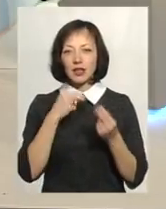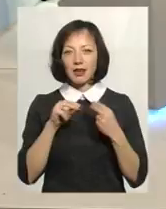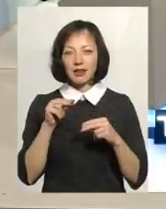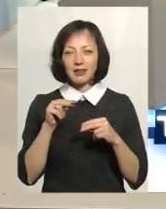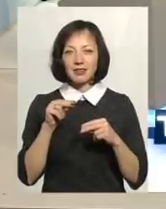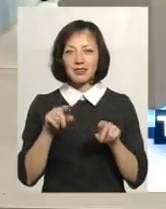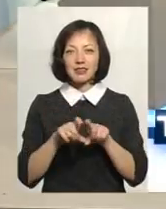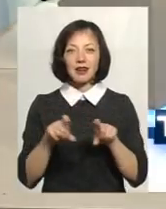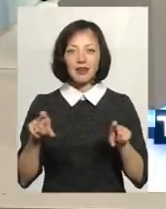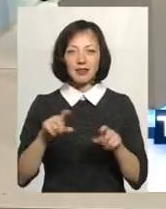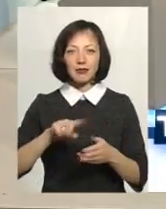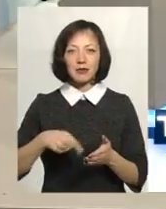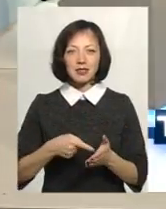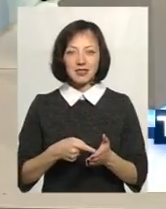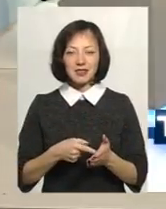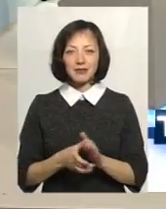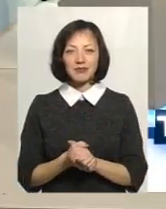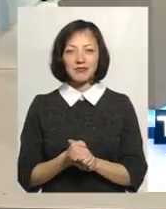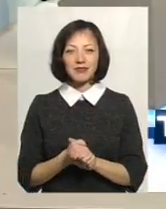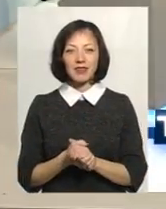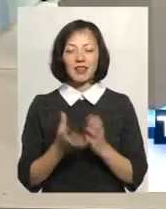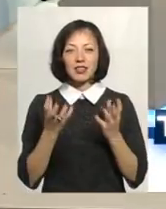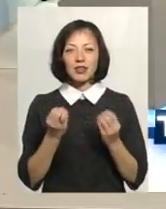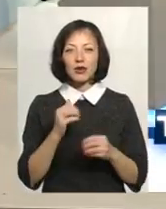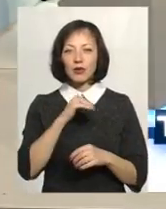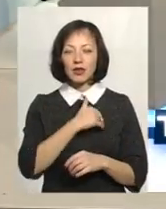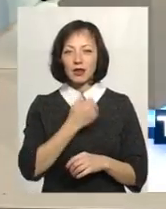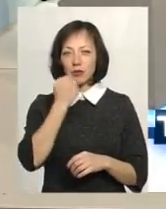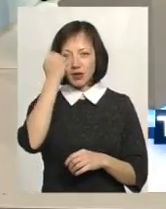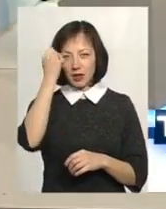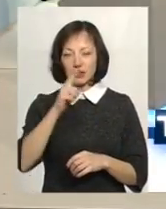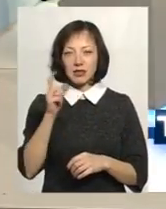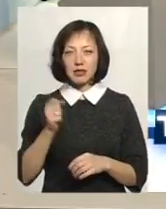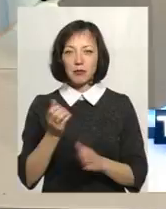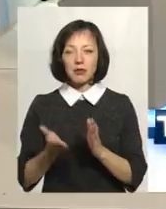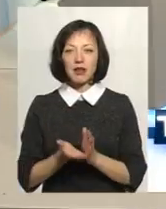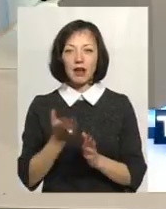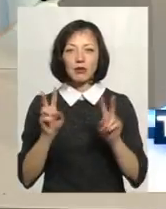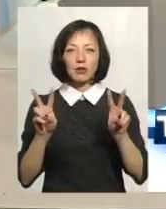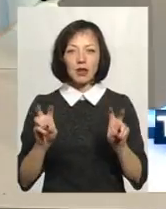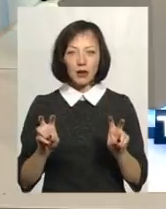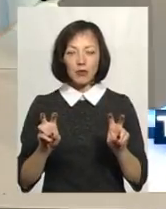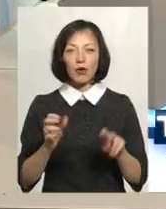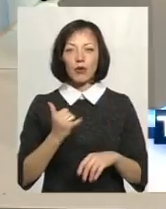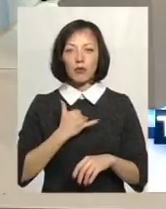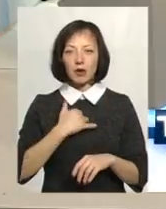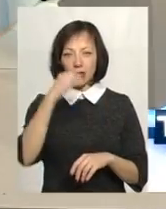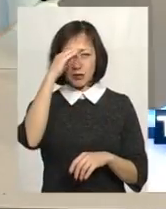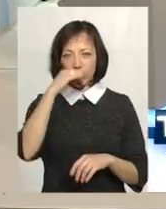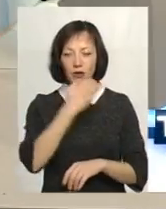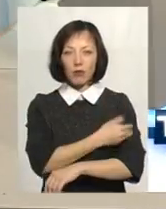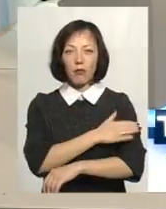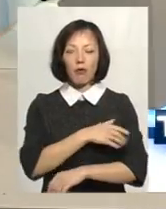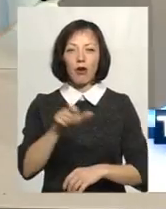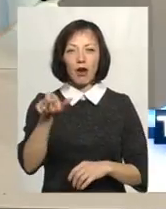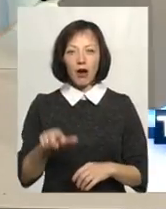заклад в місті. І ще хотіла подякувати за підняту тему, адже в мене бачку поляк,